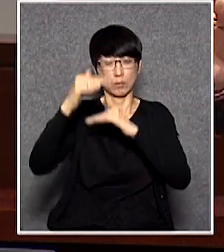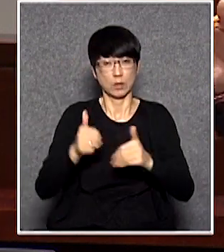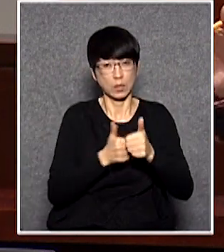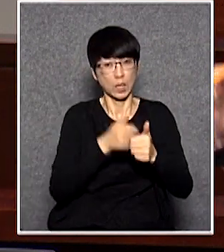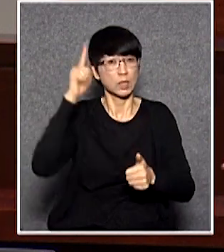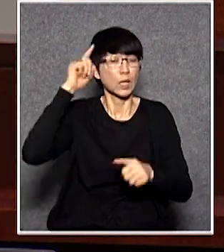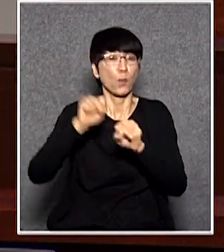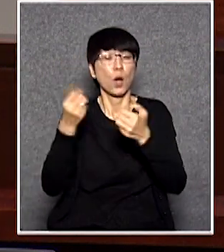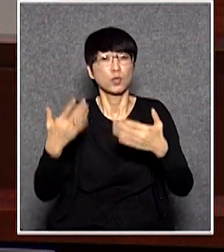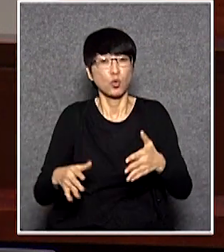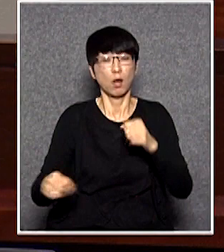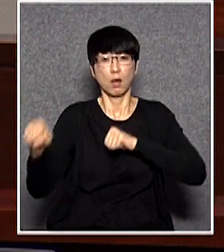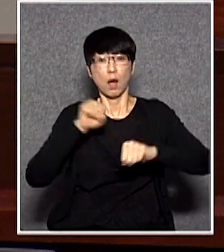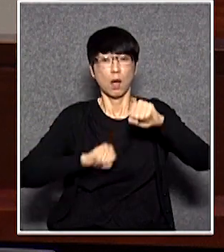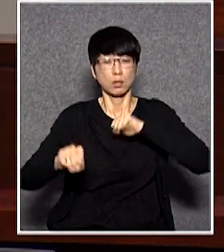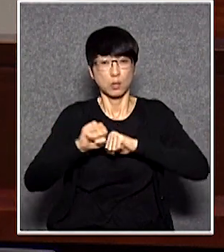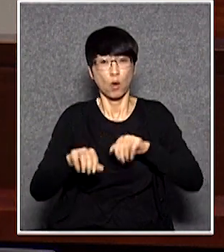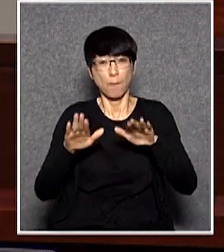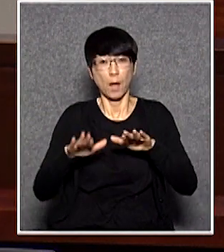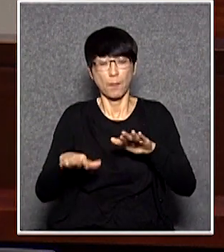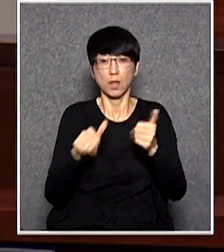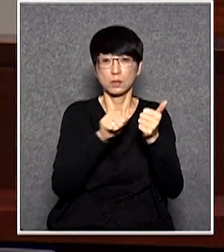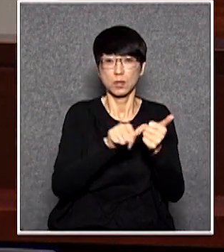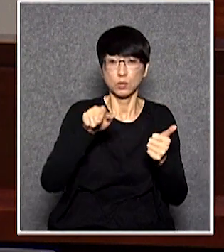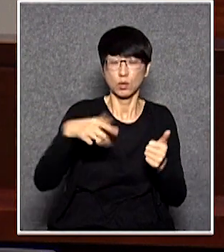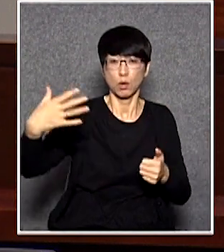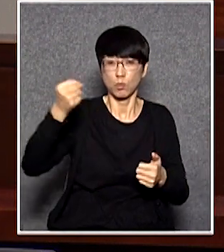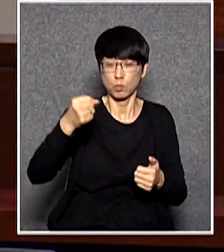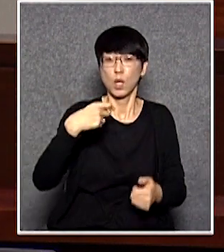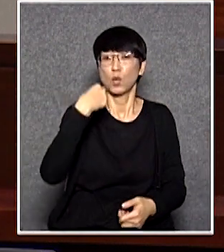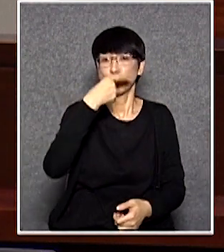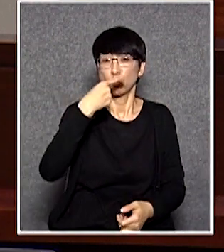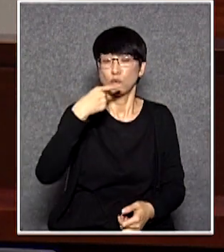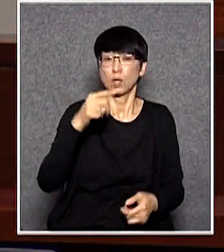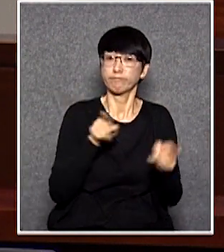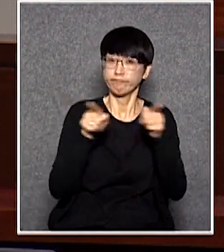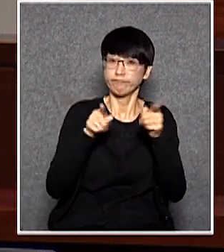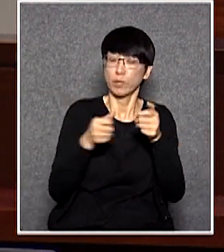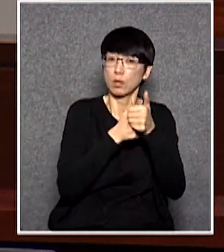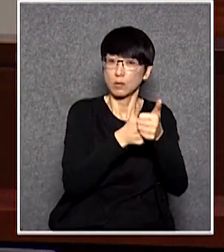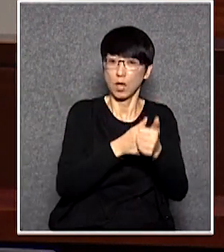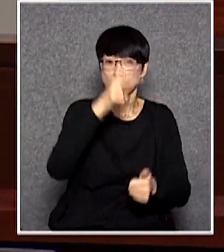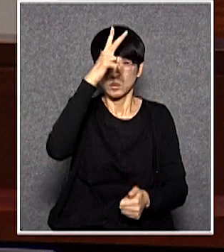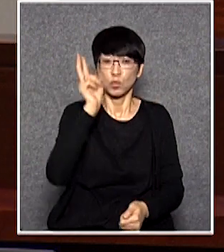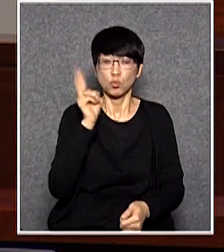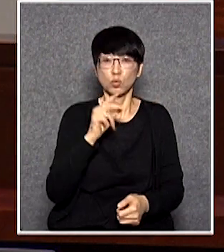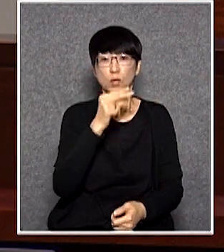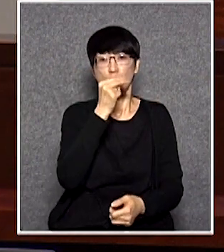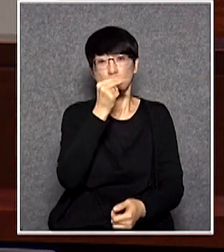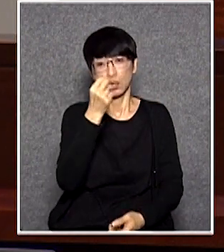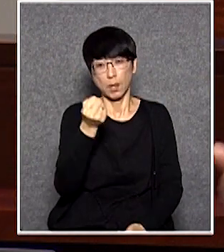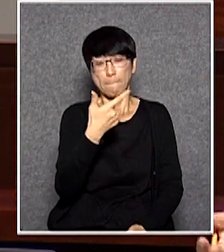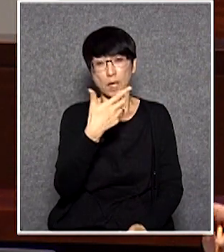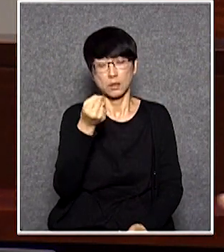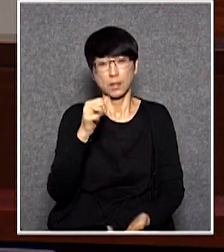行為呢也都不知不覺依靠某種權力的話語指示意思就是政府當局在七八十年代也